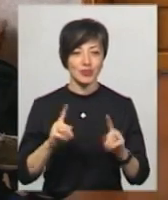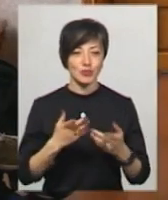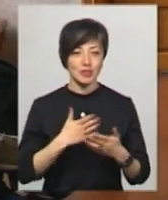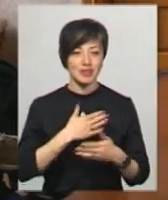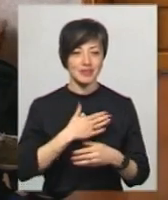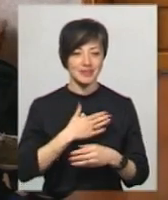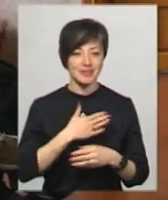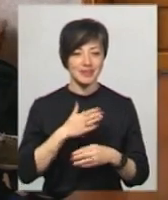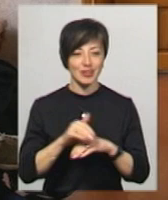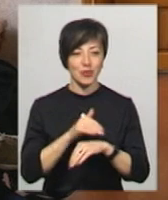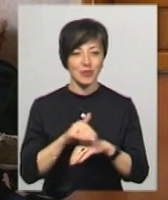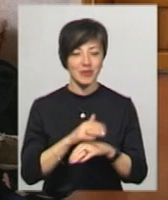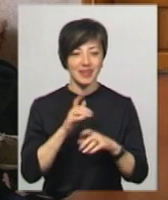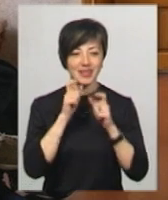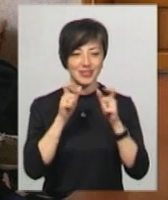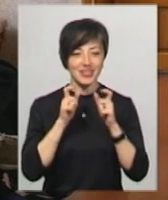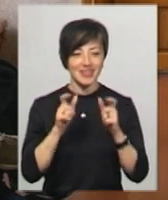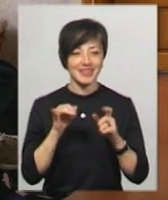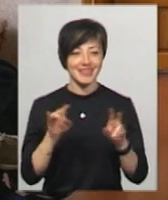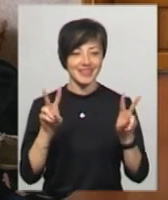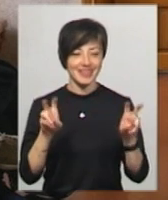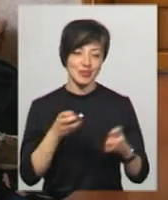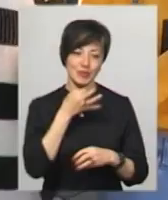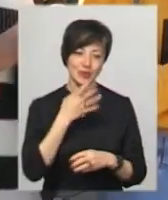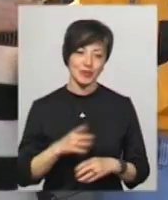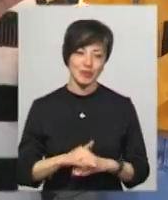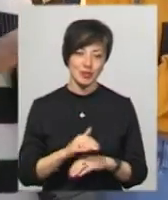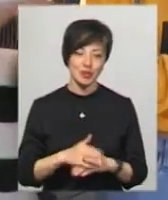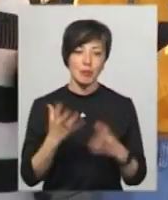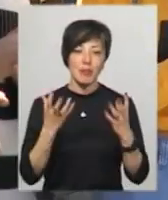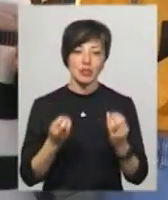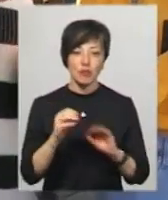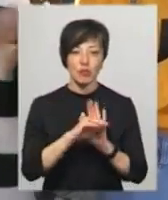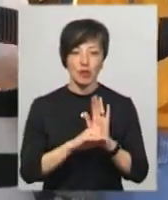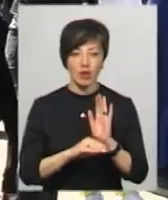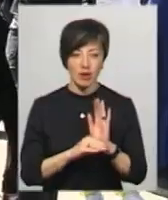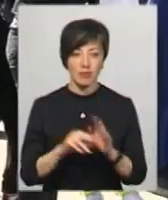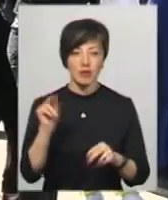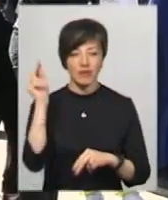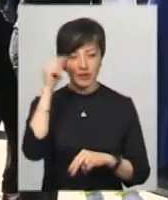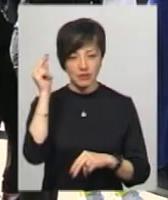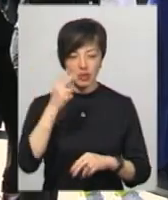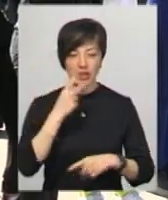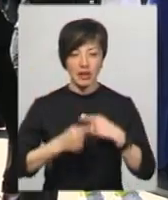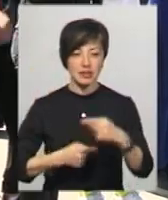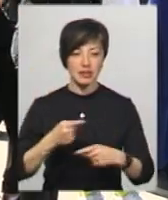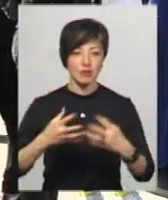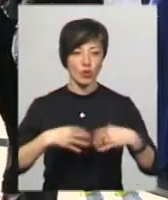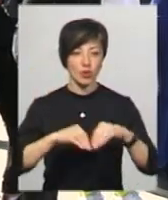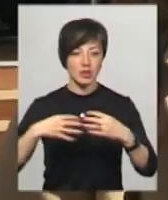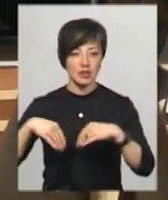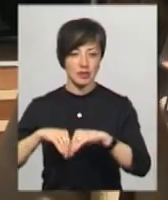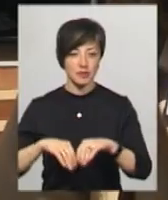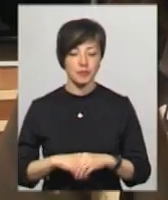добрі в них були кричалки, дуже сподобалось, молодці». А ще у програмі гостей – вивчення великодніх традицій у родинах